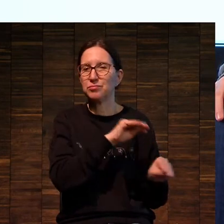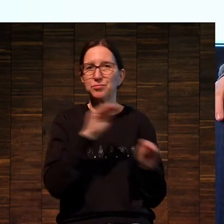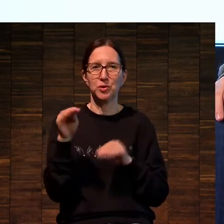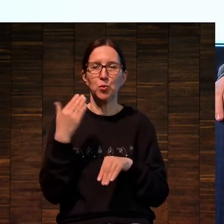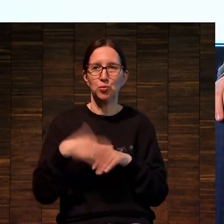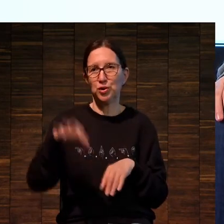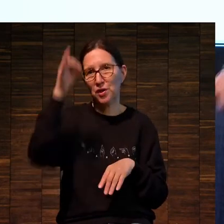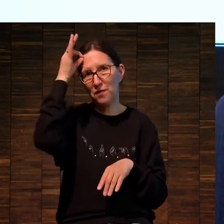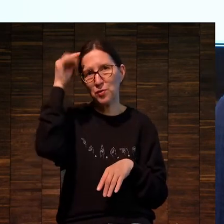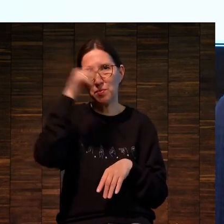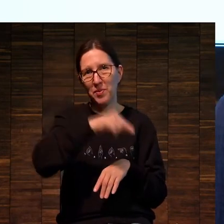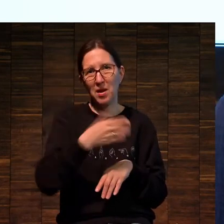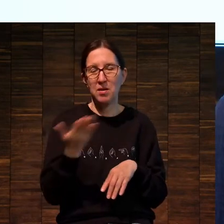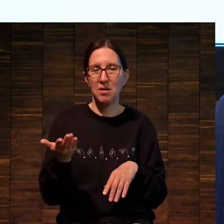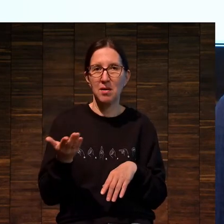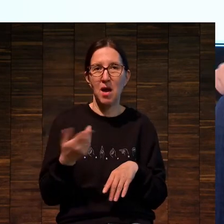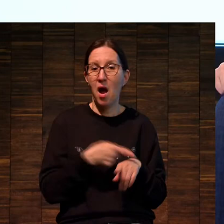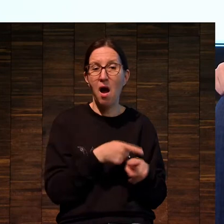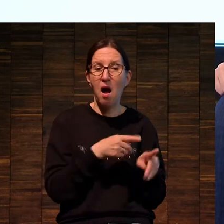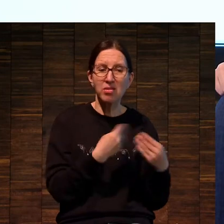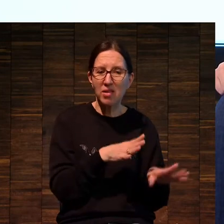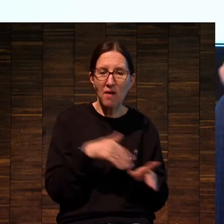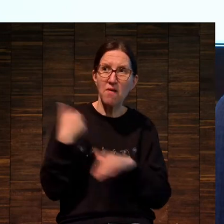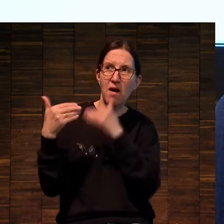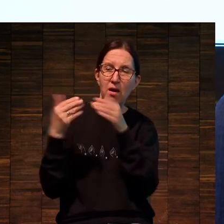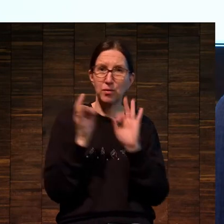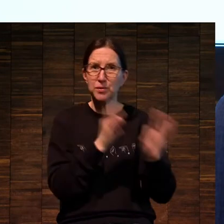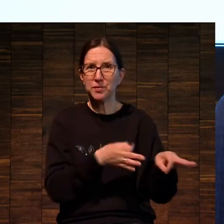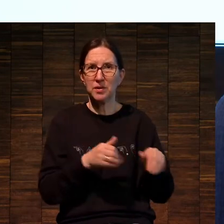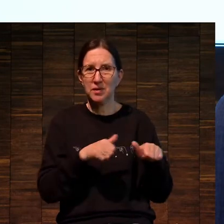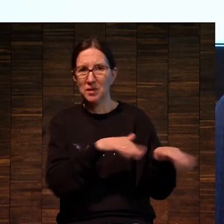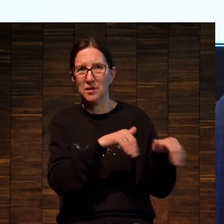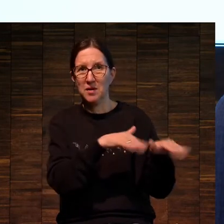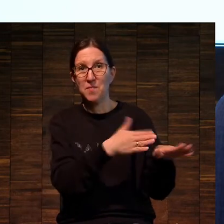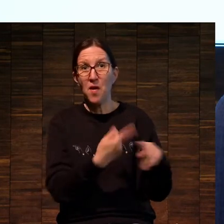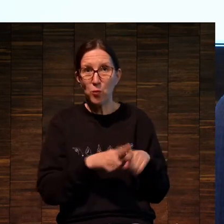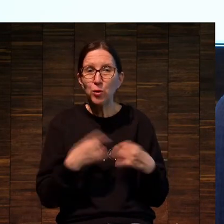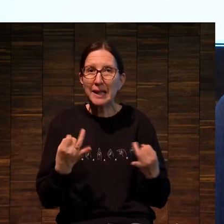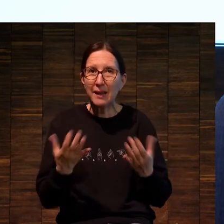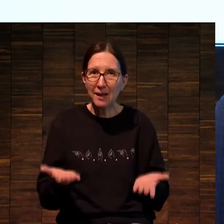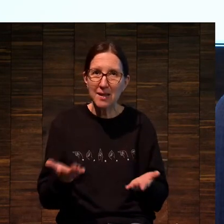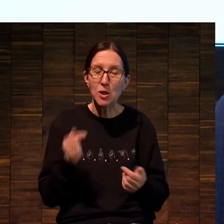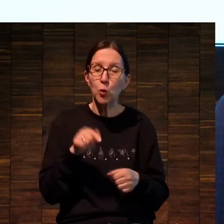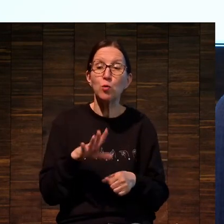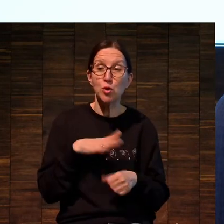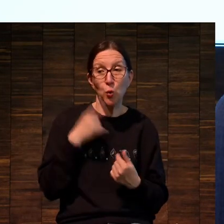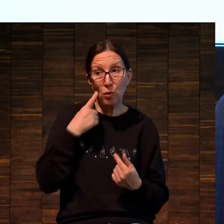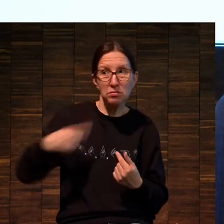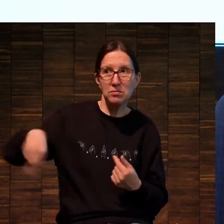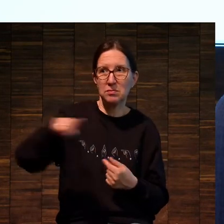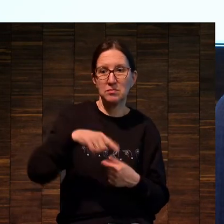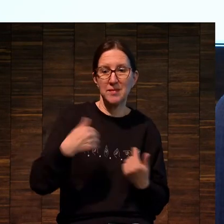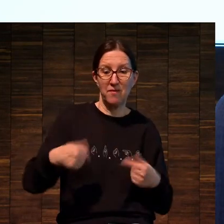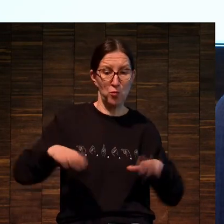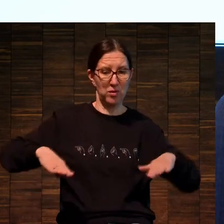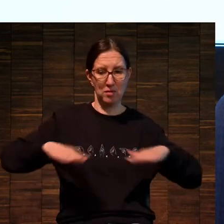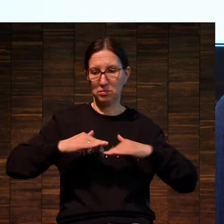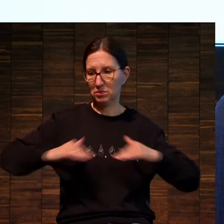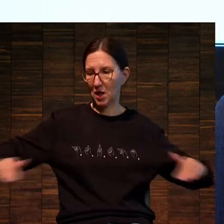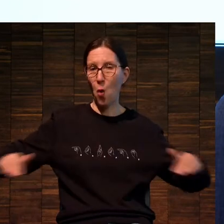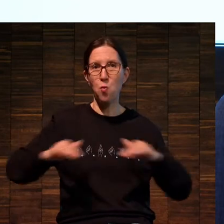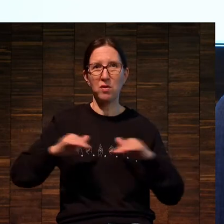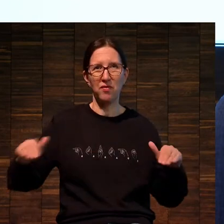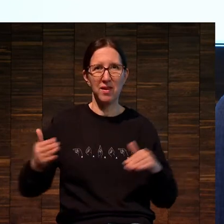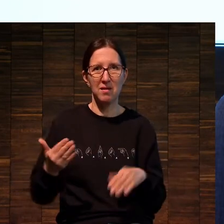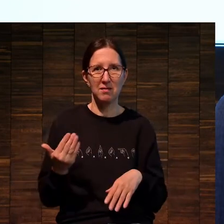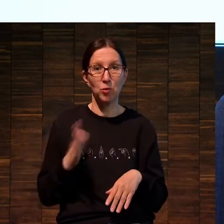вспоминаемый художник Бэнкси. Вот это интересно. Интересно то, что происходит там внизу. Не то,